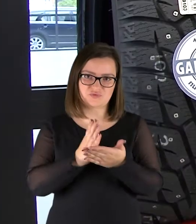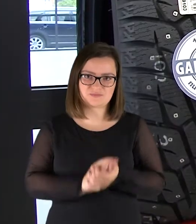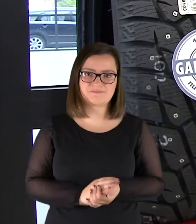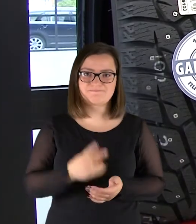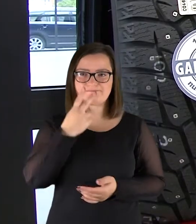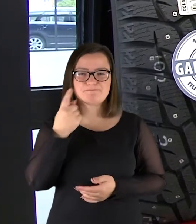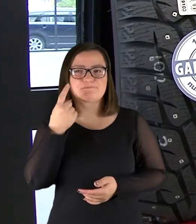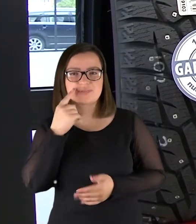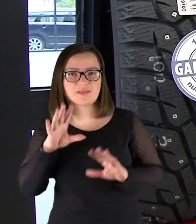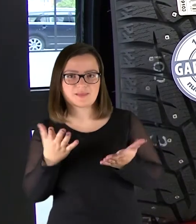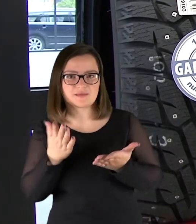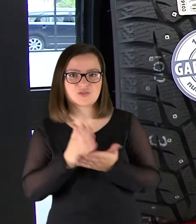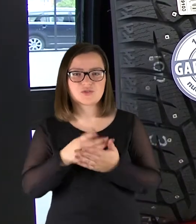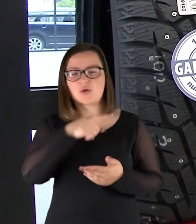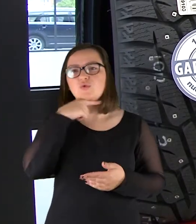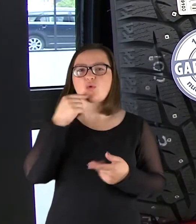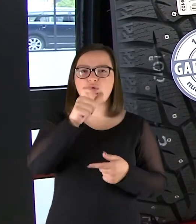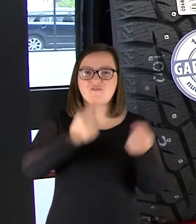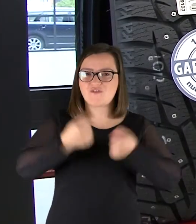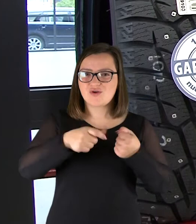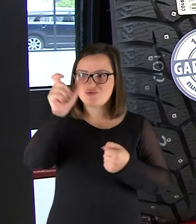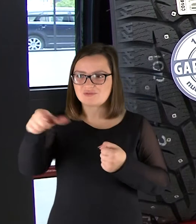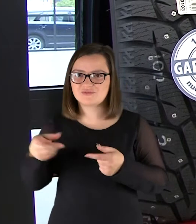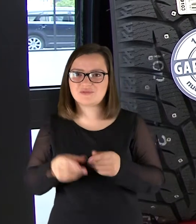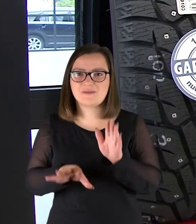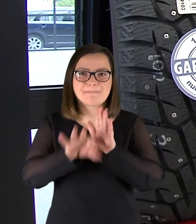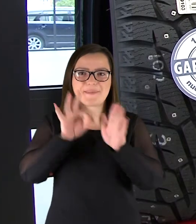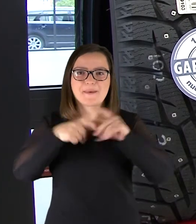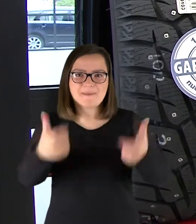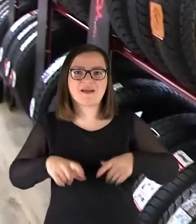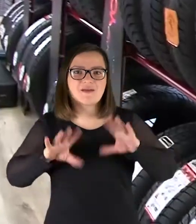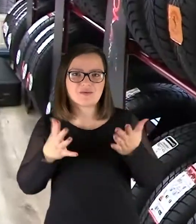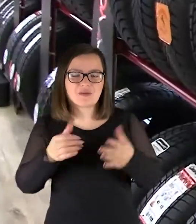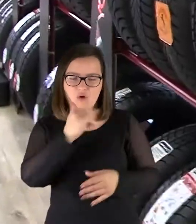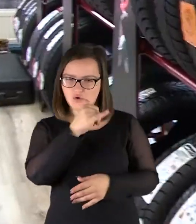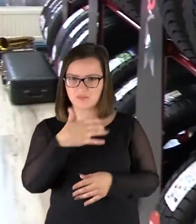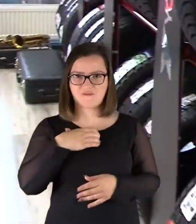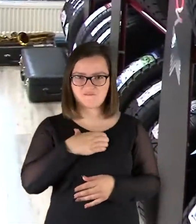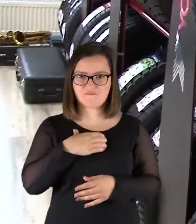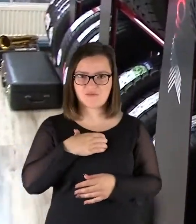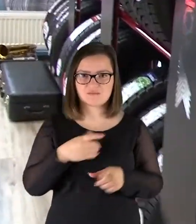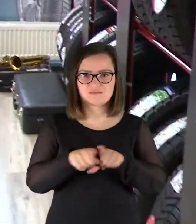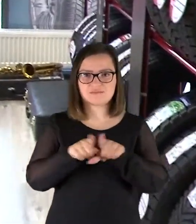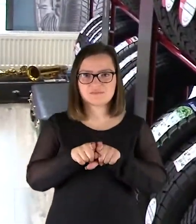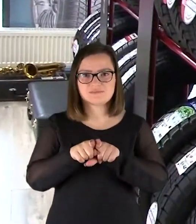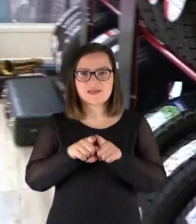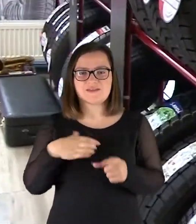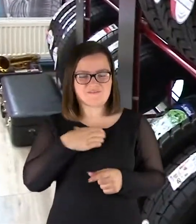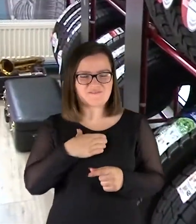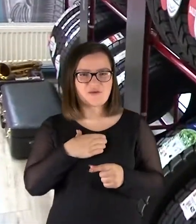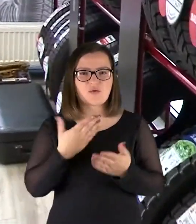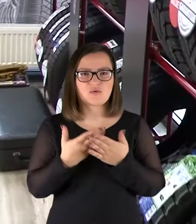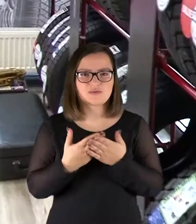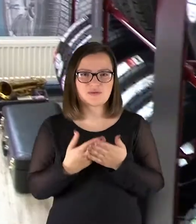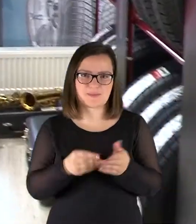Pastebima, kad vis daugiau vairuotojų rinkasi nauja ir kokybiška žinomų prekinių ženklų apava savo automobiliams. Dažnas yra linkęs daugiau